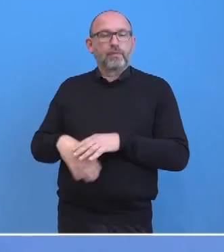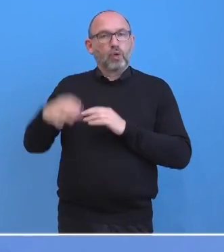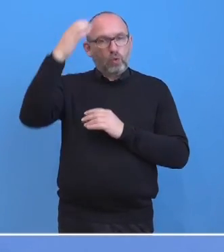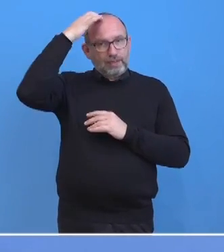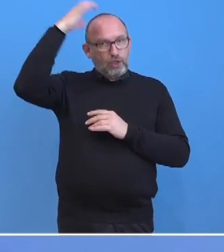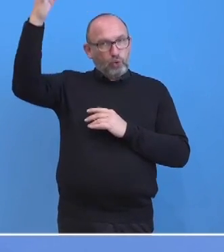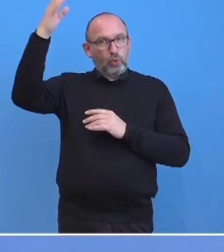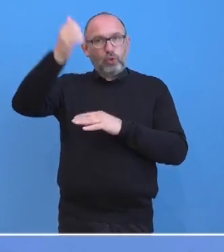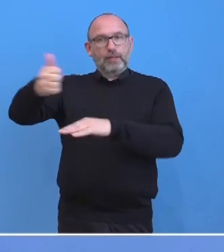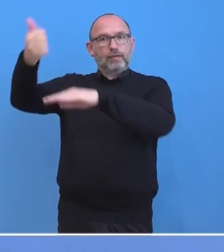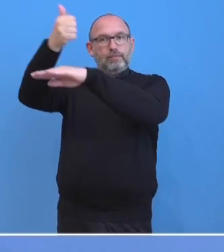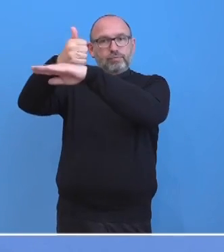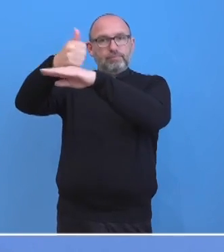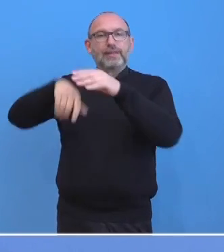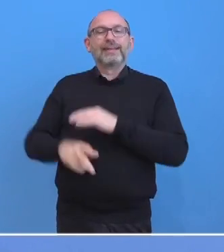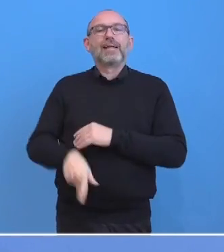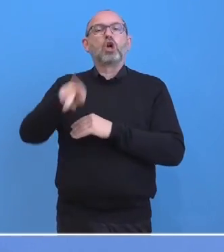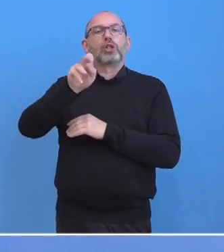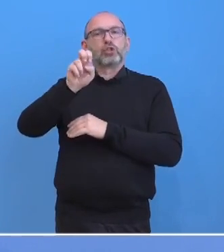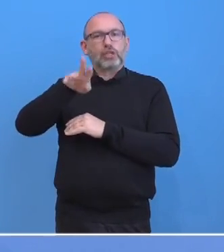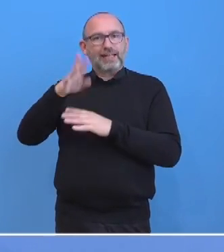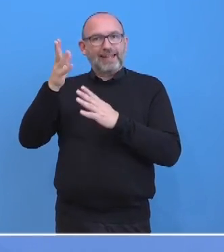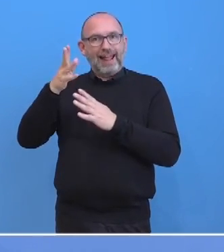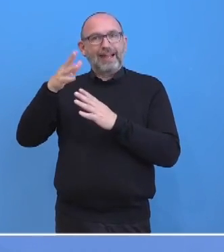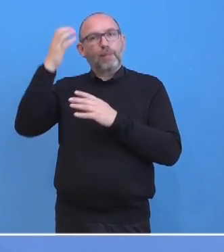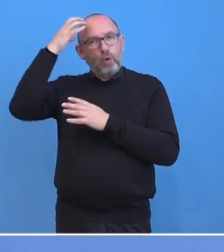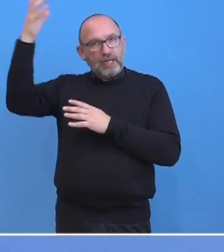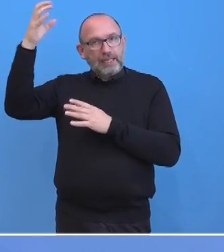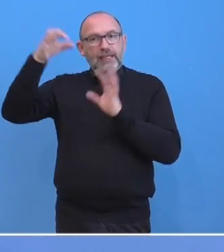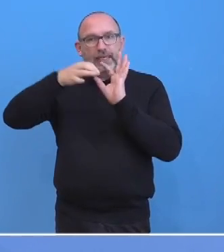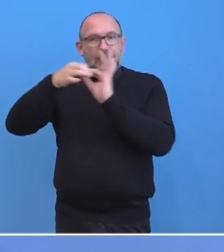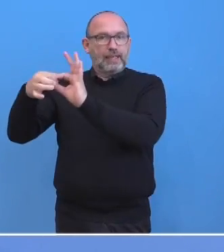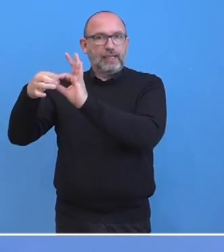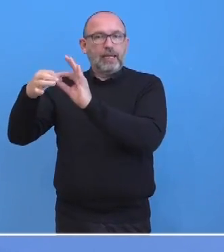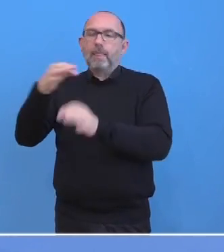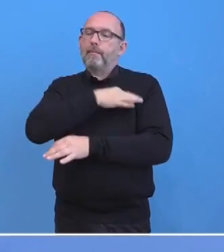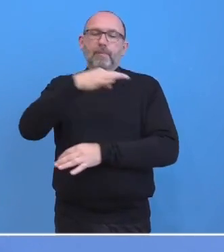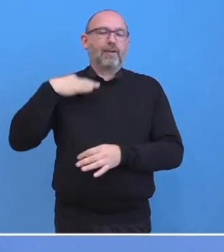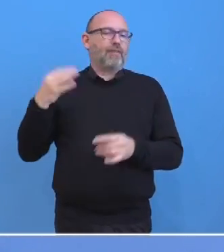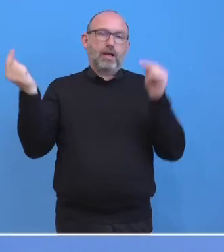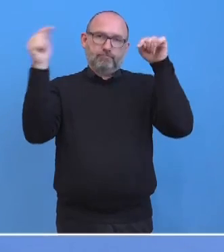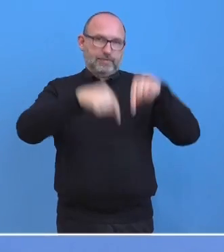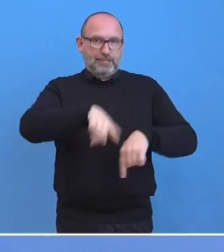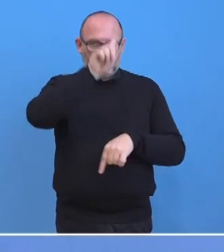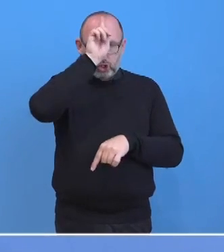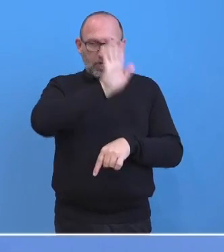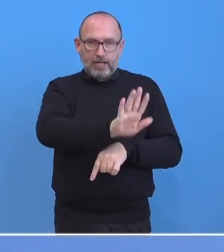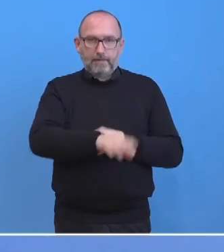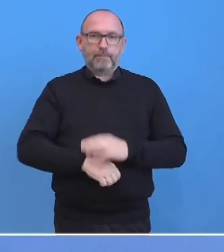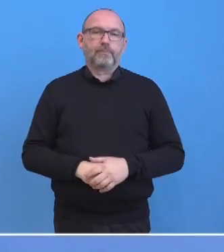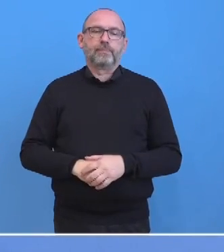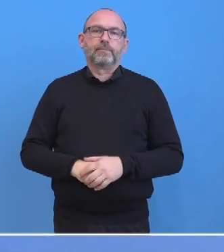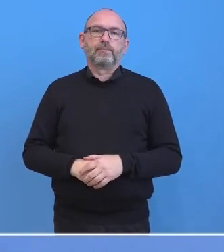das Oberhaupt einer konstitutionellen Monarchie, die Thailand ist, ist, sich privat in Deutschland aufhält. Insofern